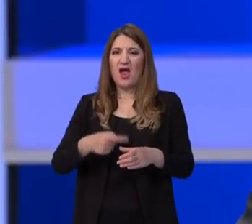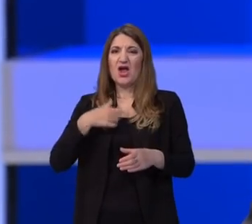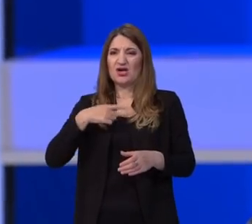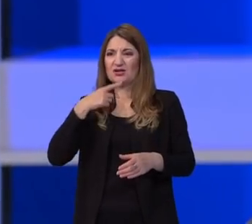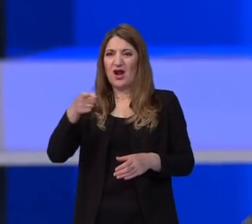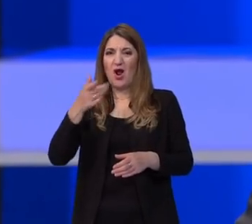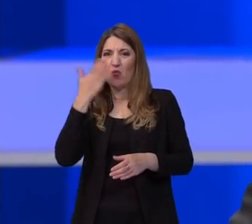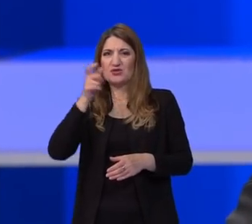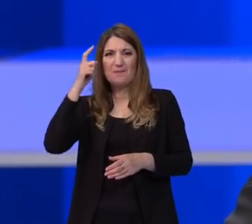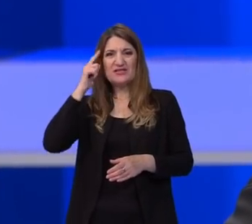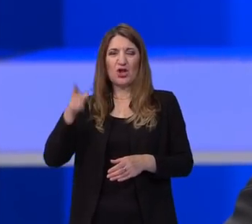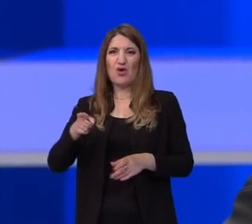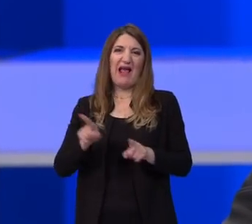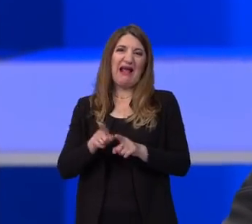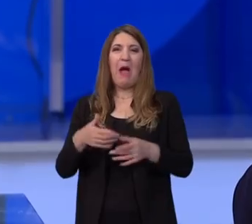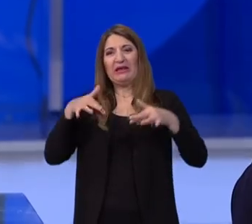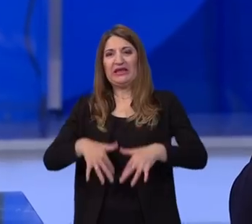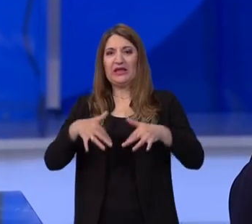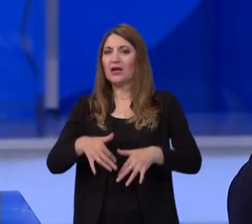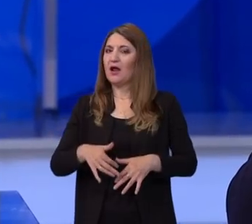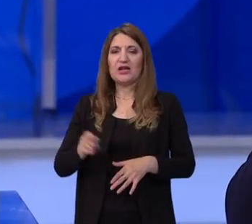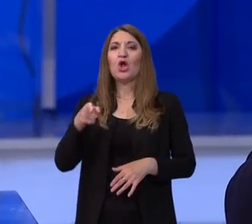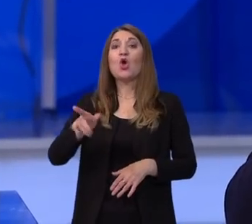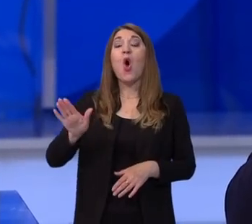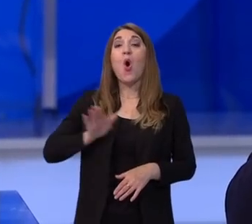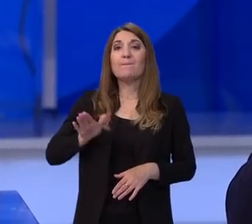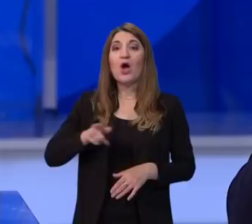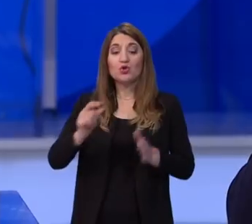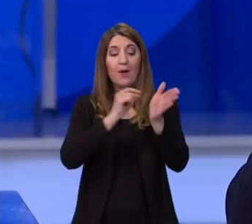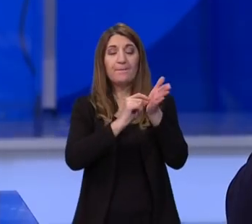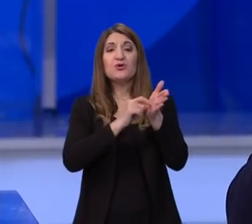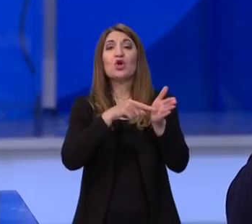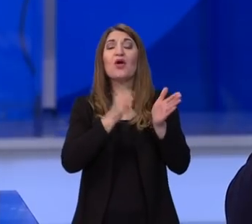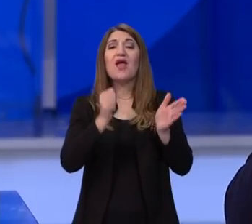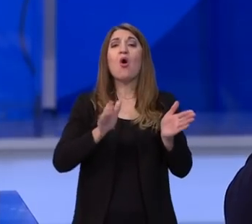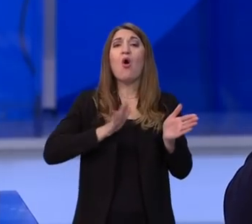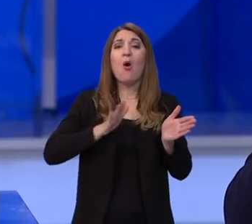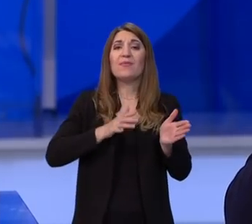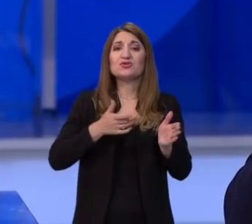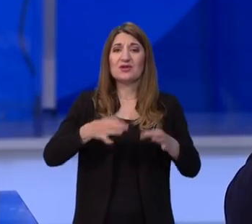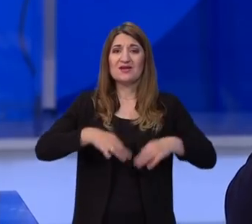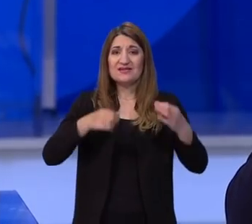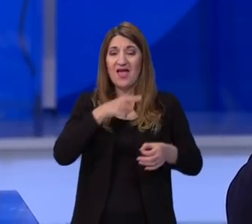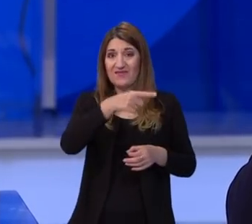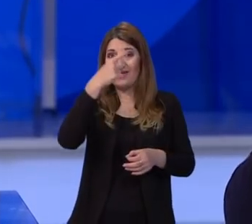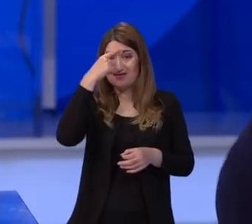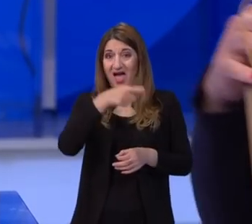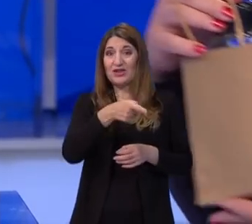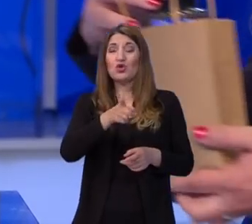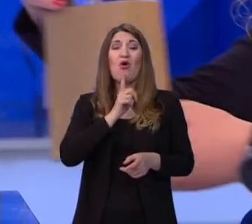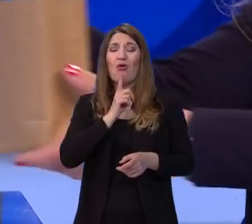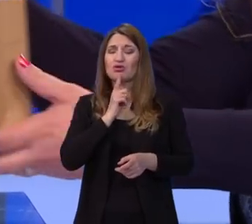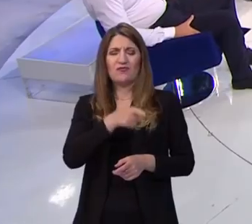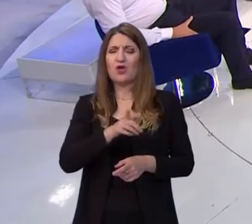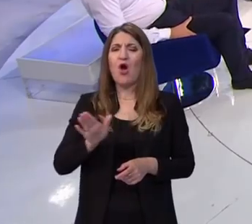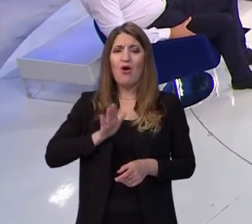bio nestašluk. To je poprilično opasno. Na svakom dezenficijansu piše koliko su opasni za zdravlja. Vi ste toksikolu koliko ja znam. Pa